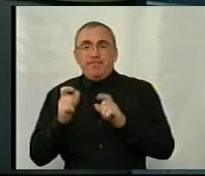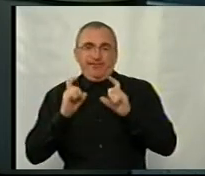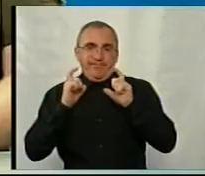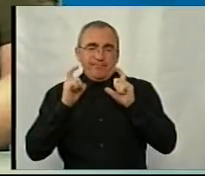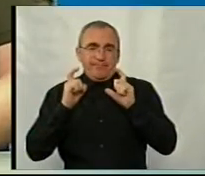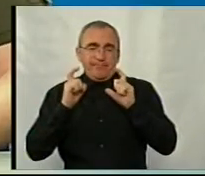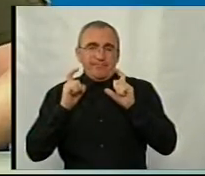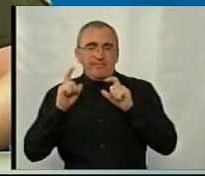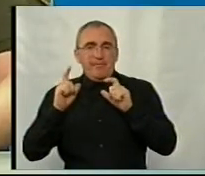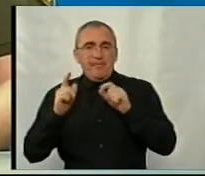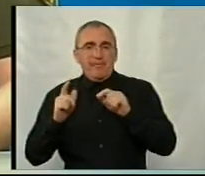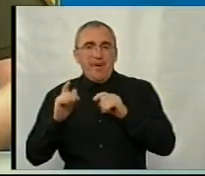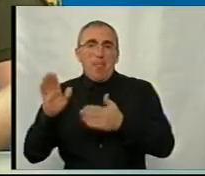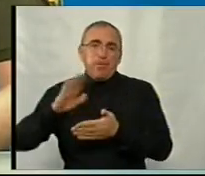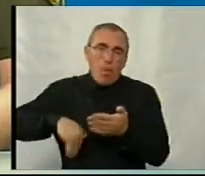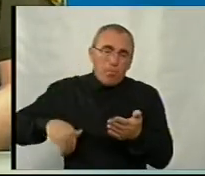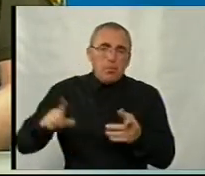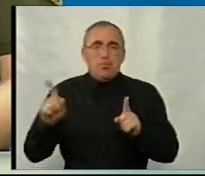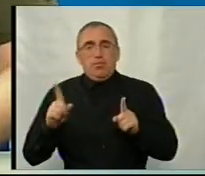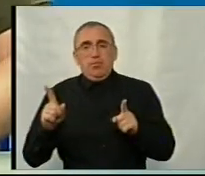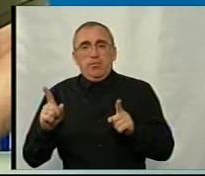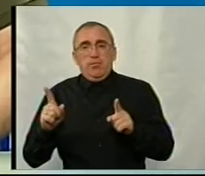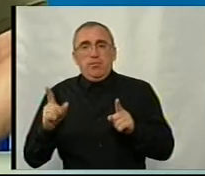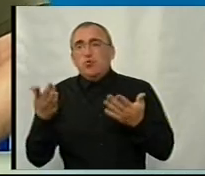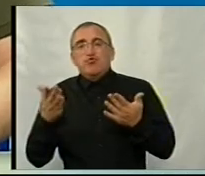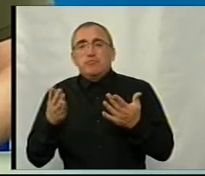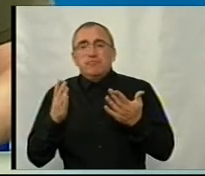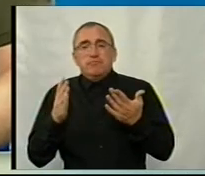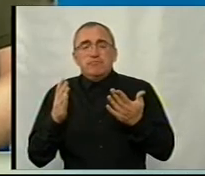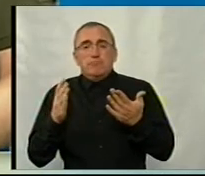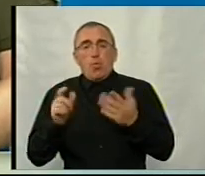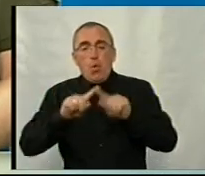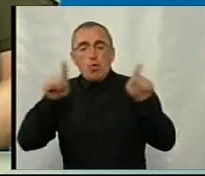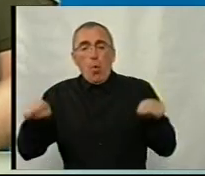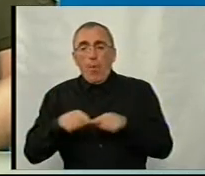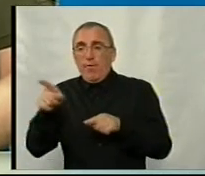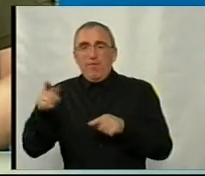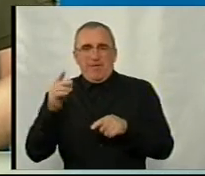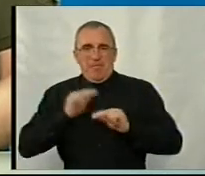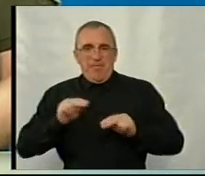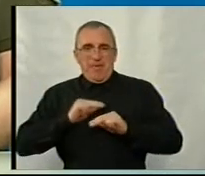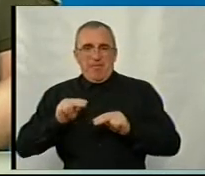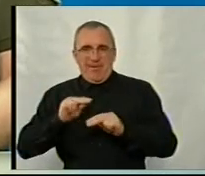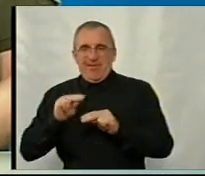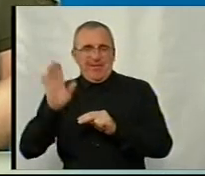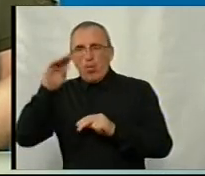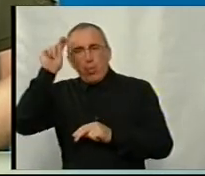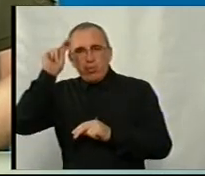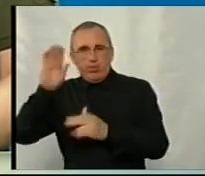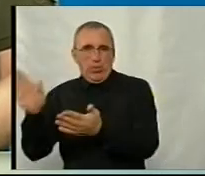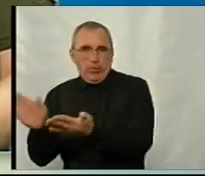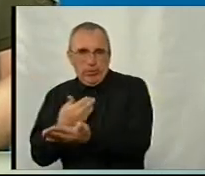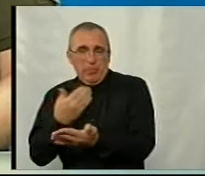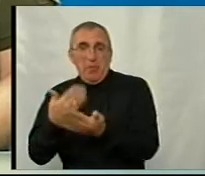або пропустив, або просто не дійшла яким чином довідка, що його відрахували? Прецевник не буде рахуватися до